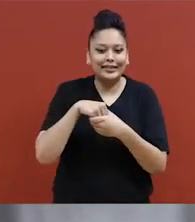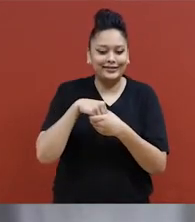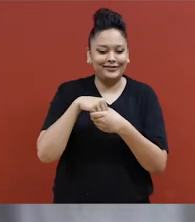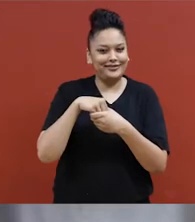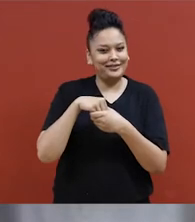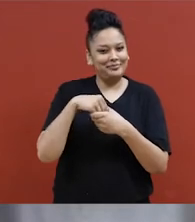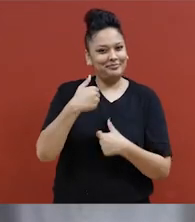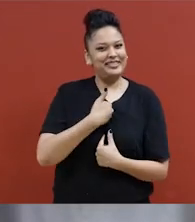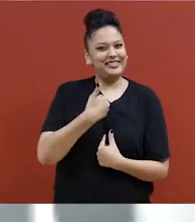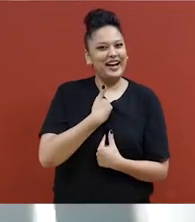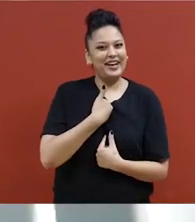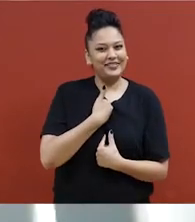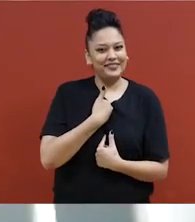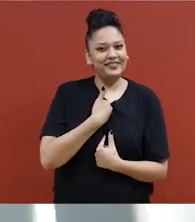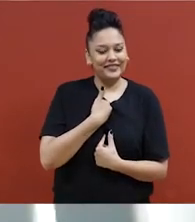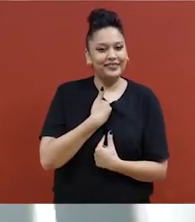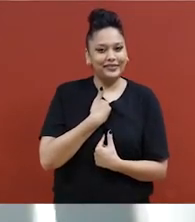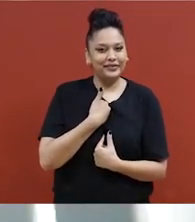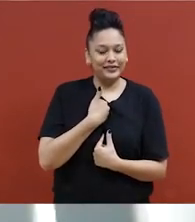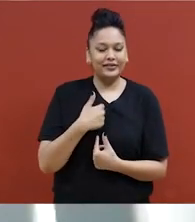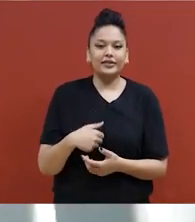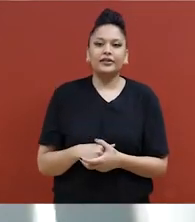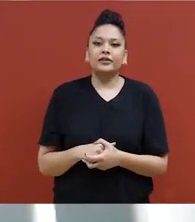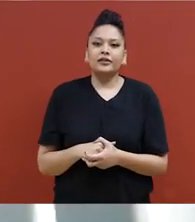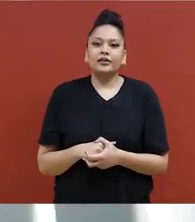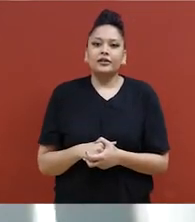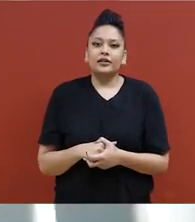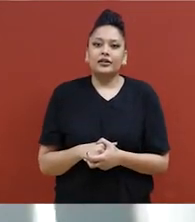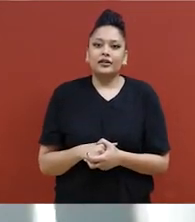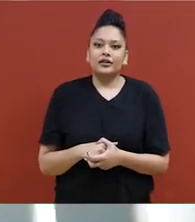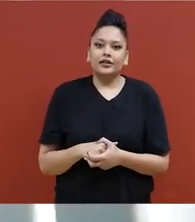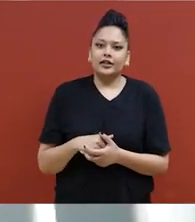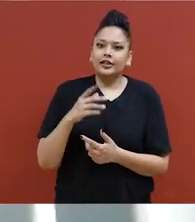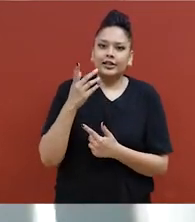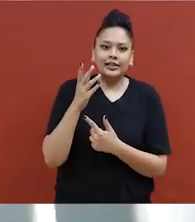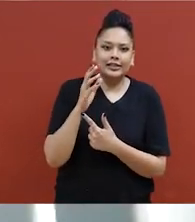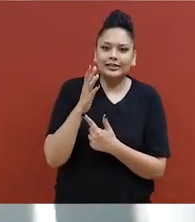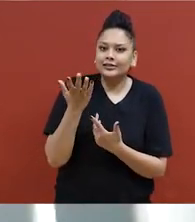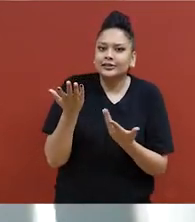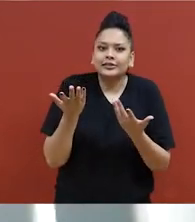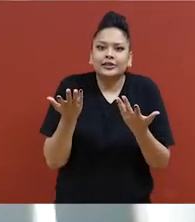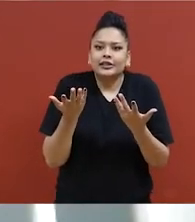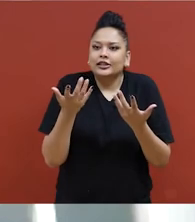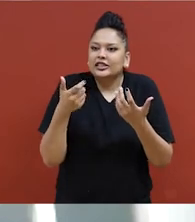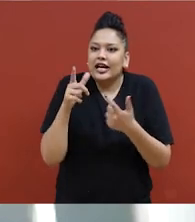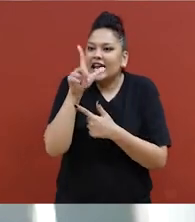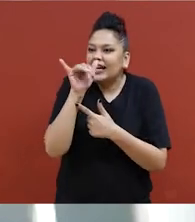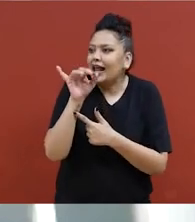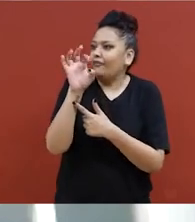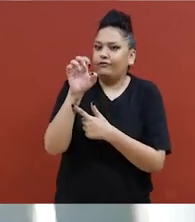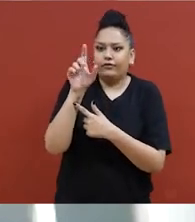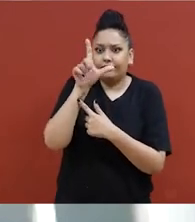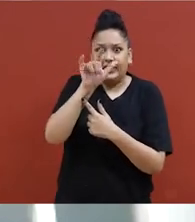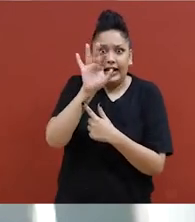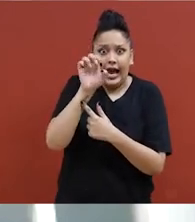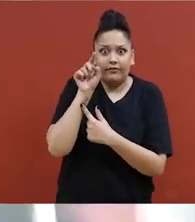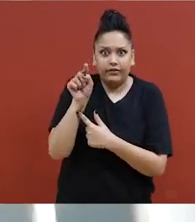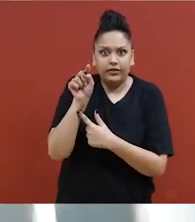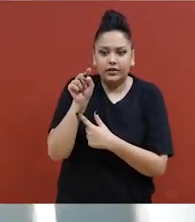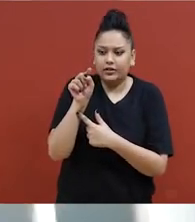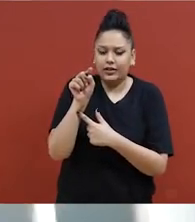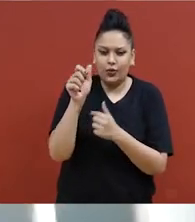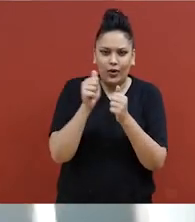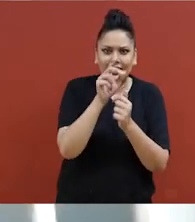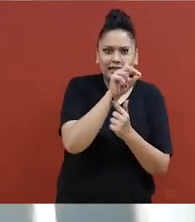non? C'est un style de vie, oui. Exactement. Et ça peut être un défi quand la